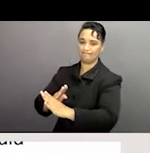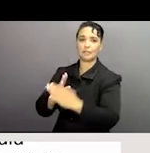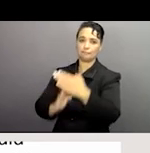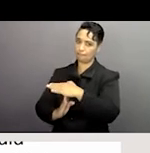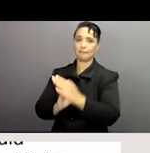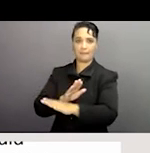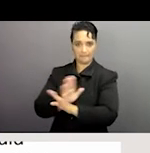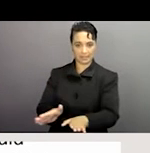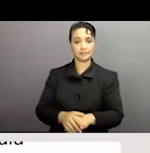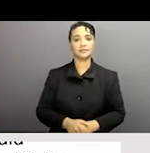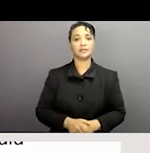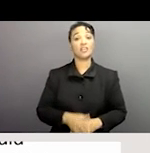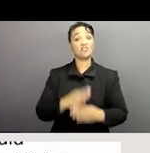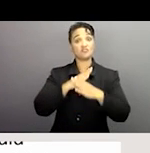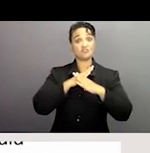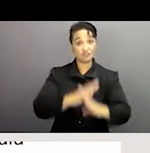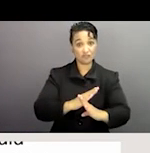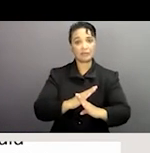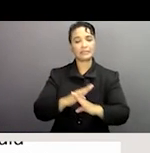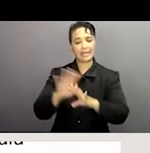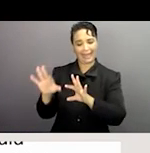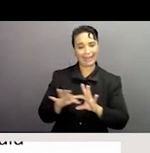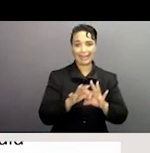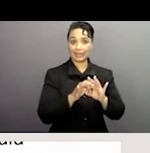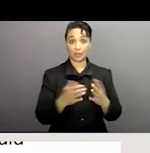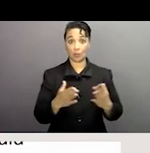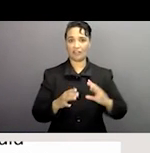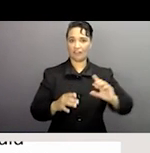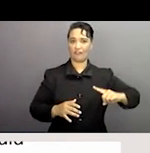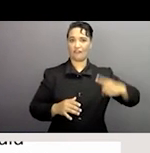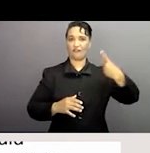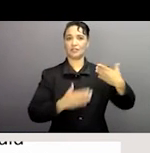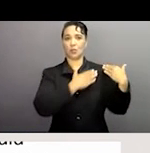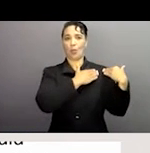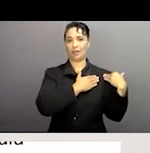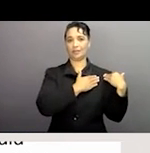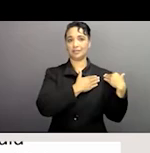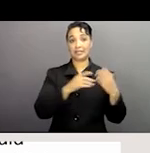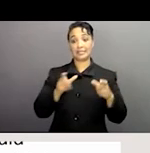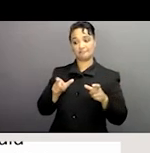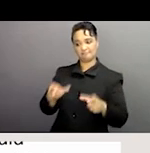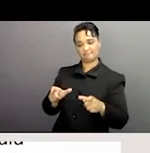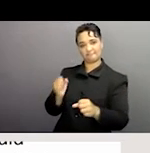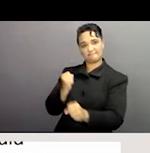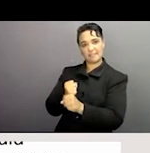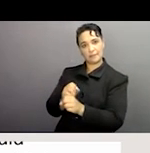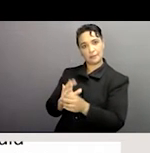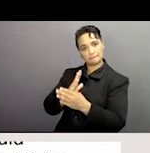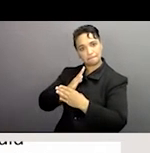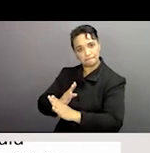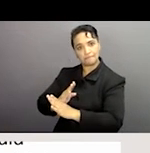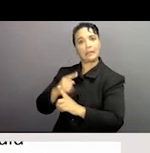moderne ces obligations de prévention encore une fois semblent être liées à la toute première obligation pour interdire l'esclavage